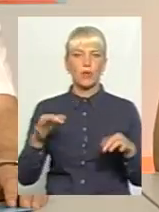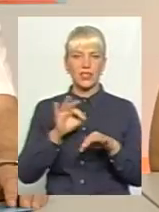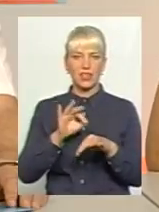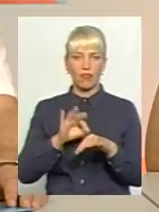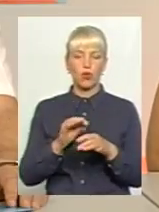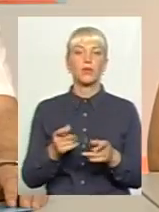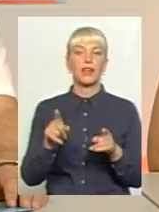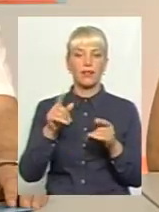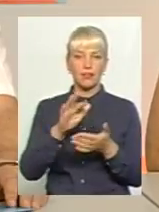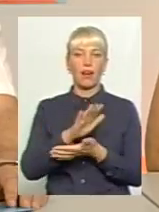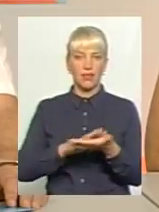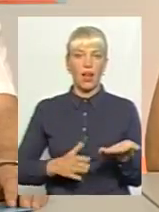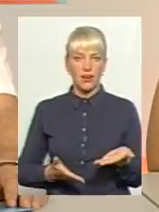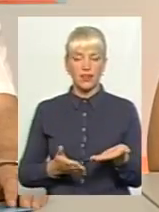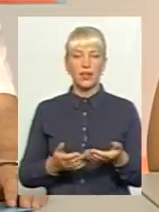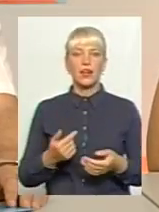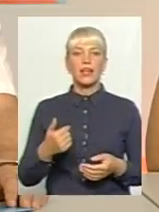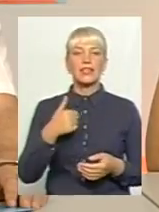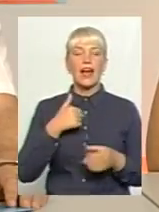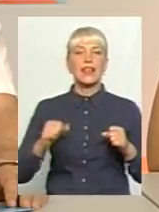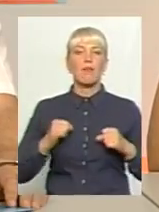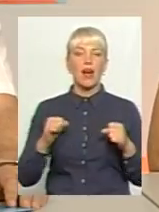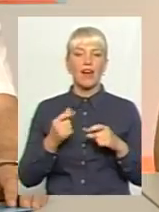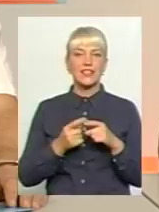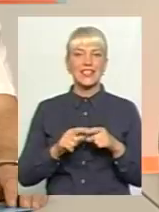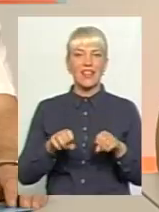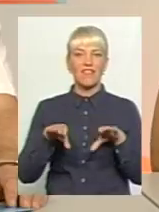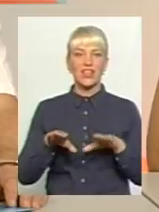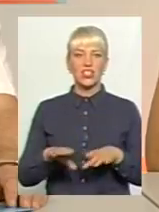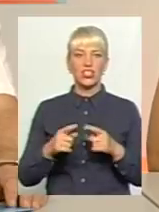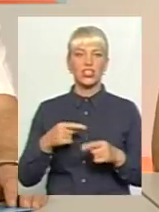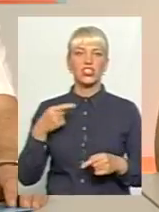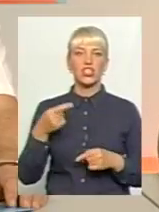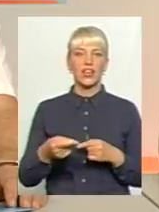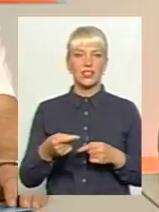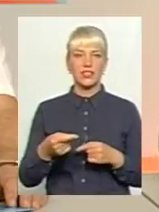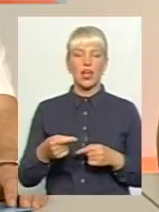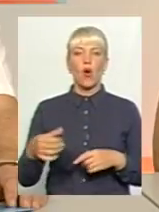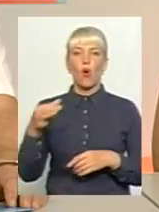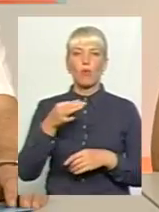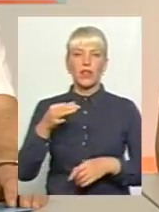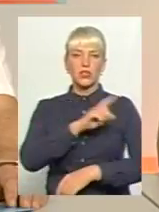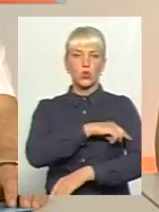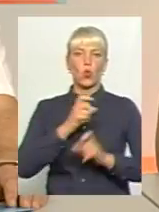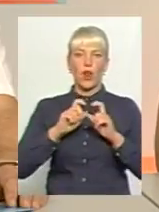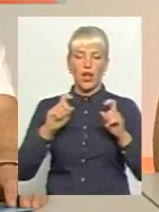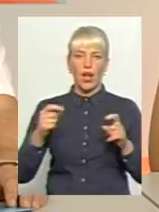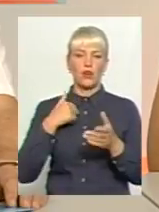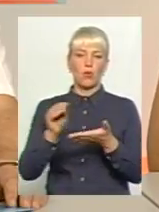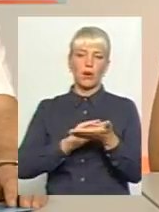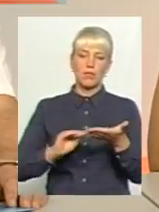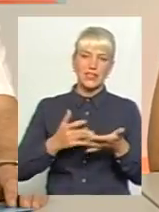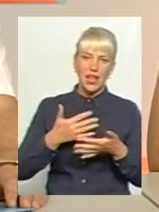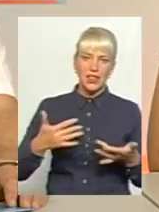ну, так далі. Тобто, я намагався це вирішити через, там, обласну лікарню, там, ну, писали всякі